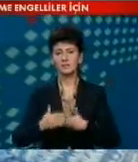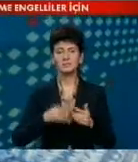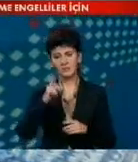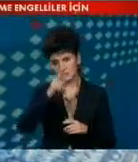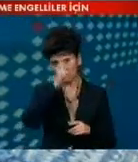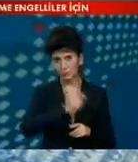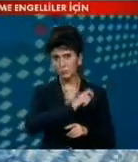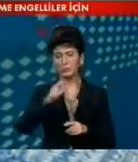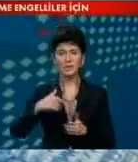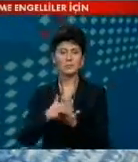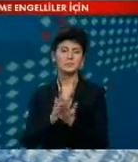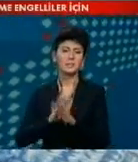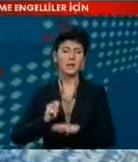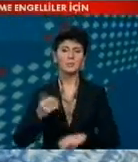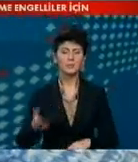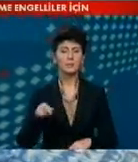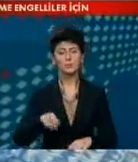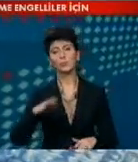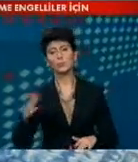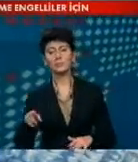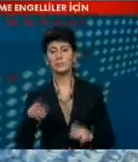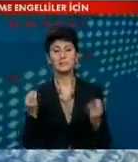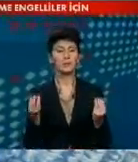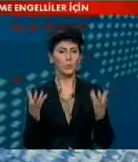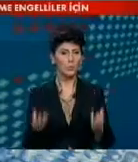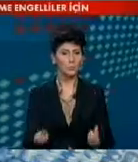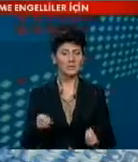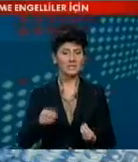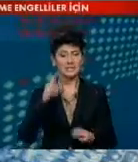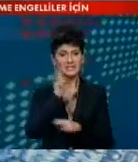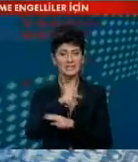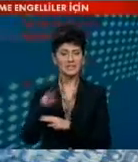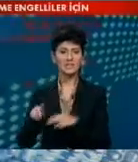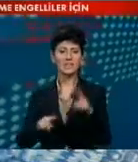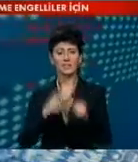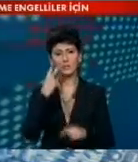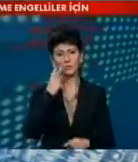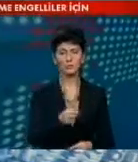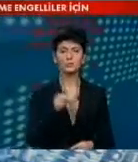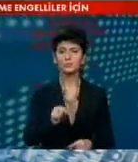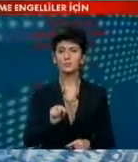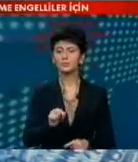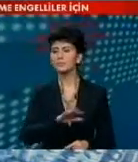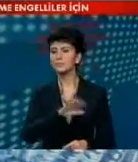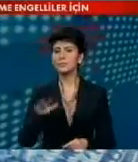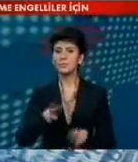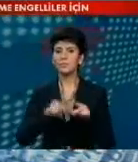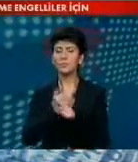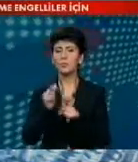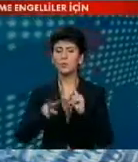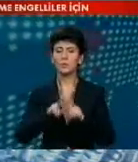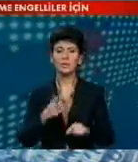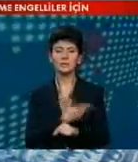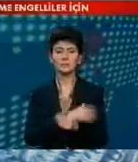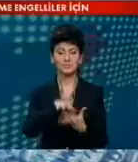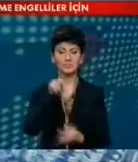Türkiye'yi meclisi yaptık. Umarım iyi olur. Umarım seyirci de iltifat gösterir. Filmde görev alan Muğla'lılar da